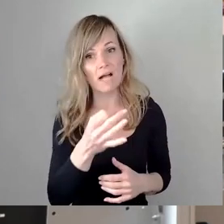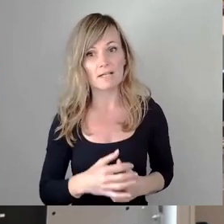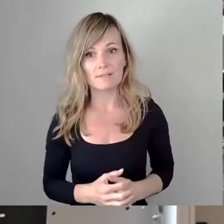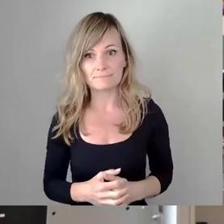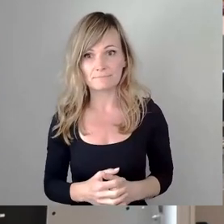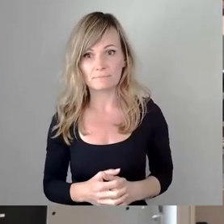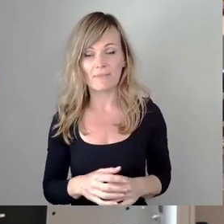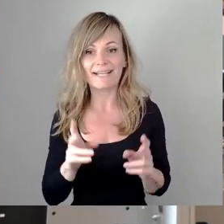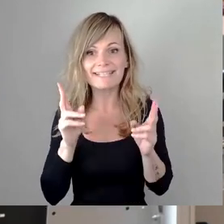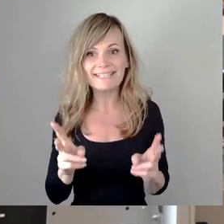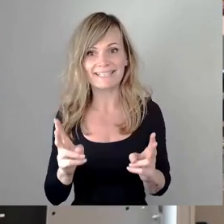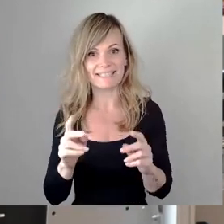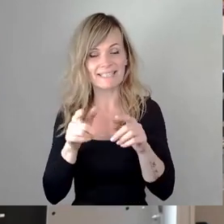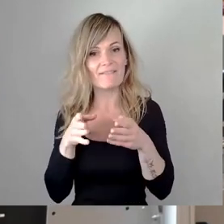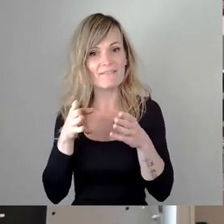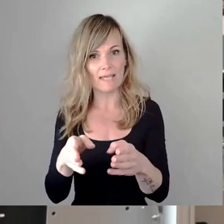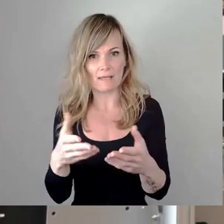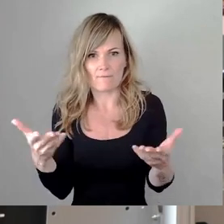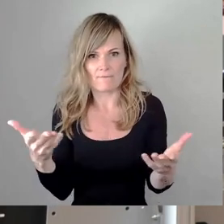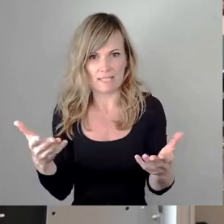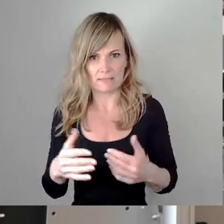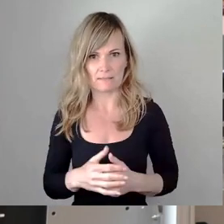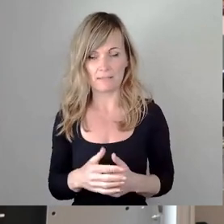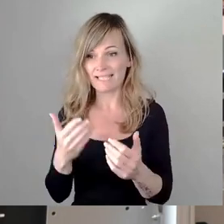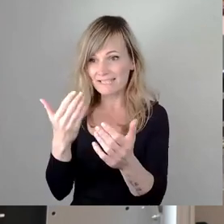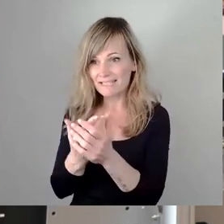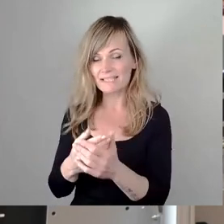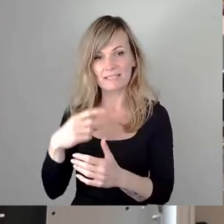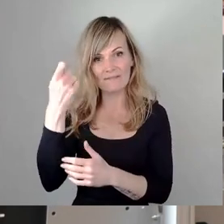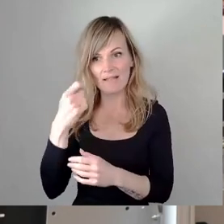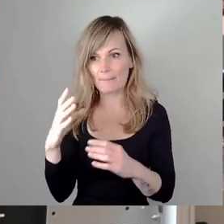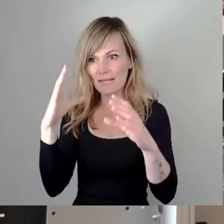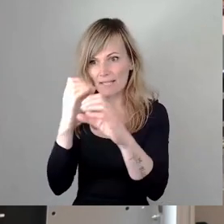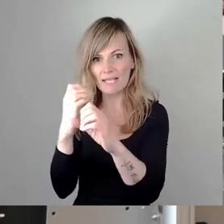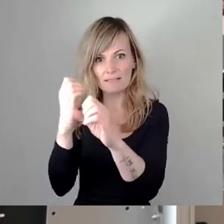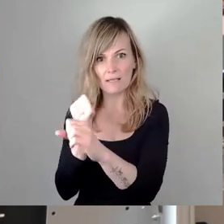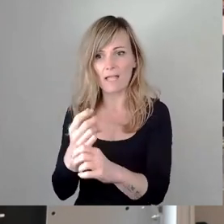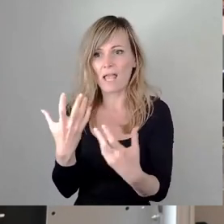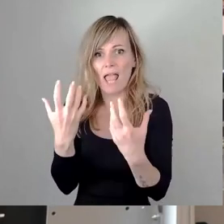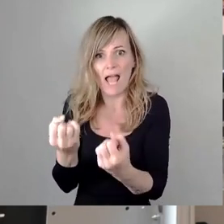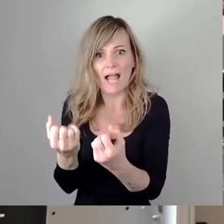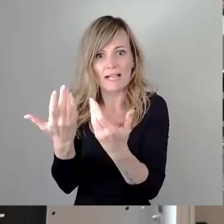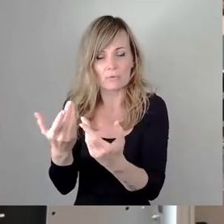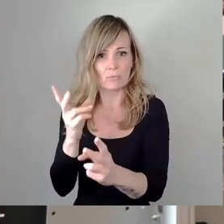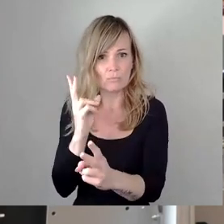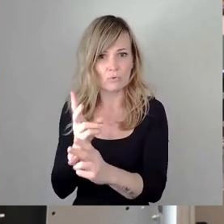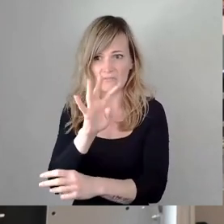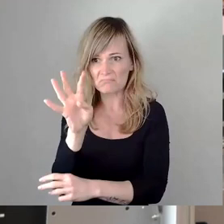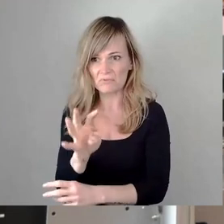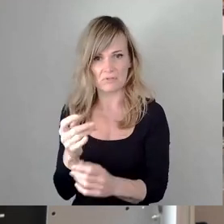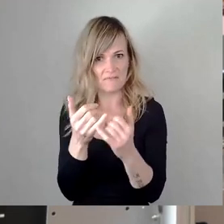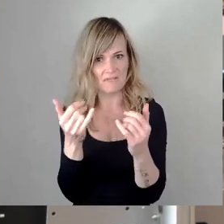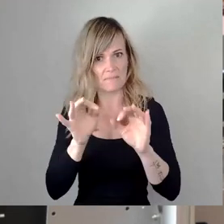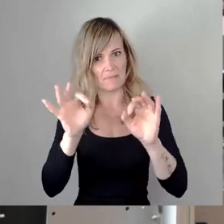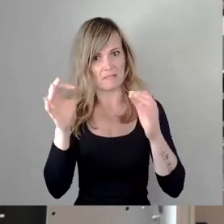richtige Weg, um die Filmnächte zu erhalten? Das ist die Frage, die es zu